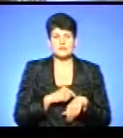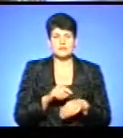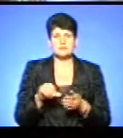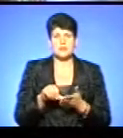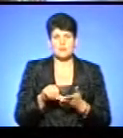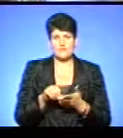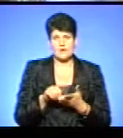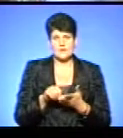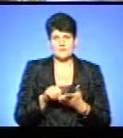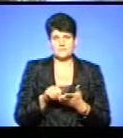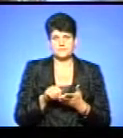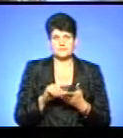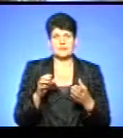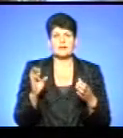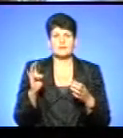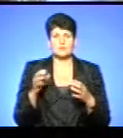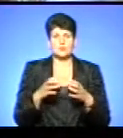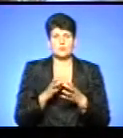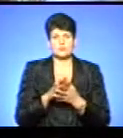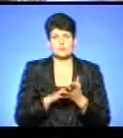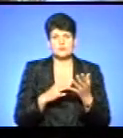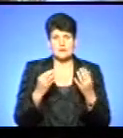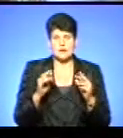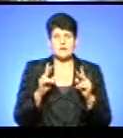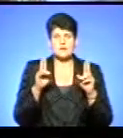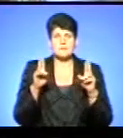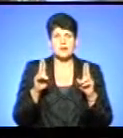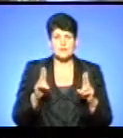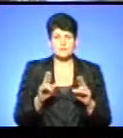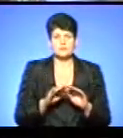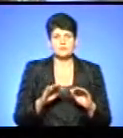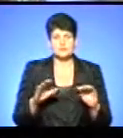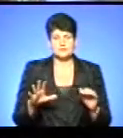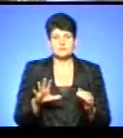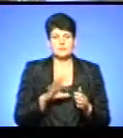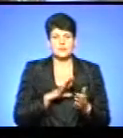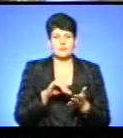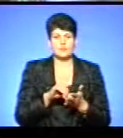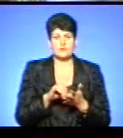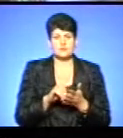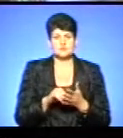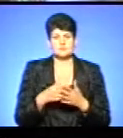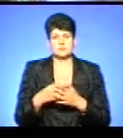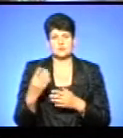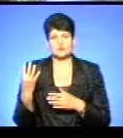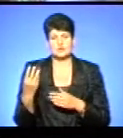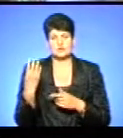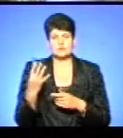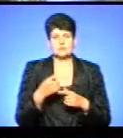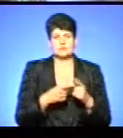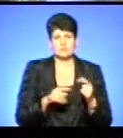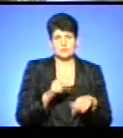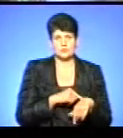на групі продовженого дня. Як правило, учні перебувають в межах 4-4,5 годин,